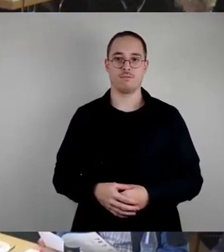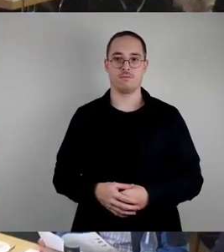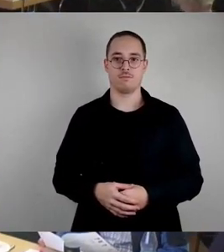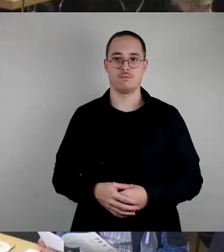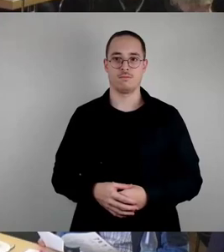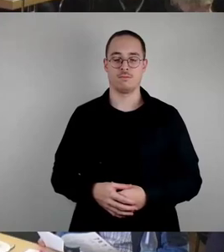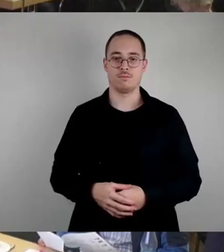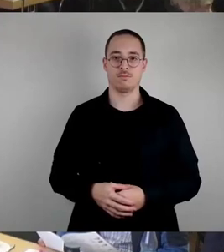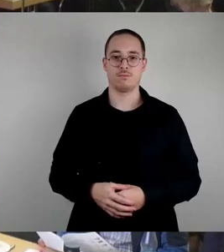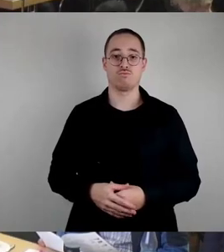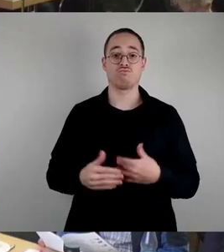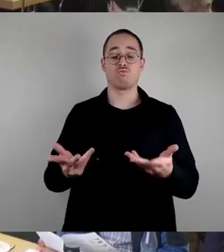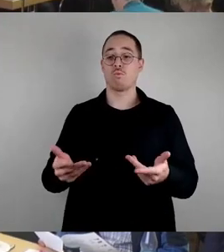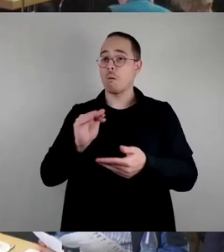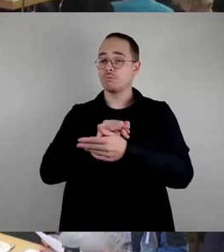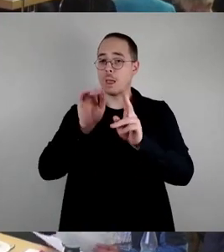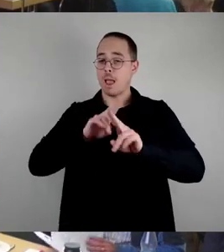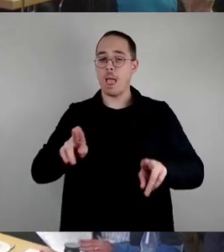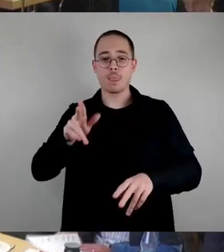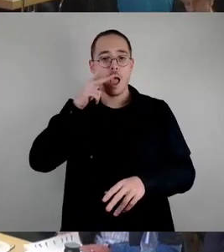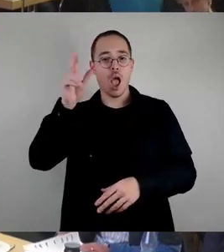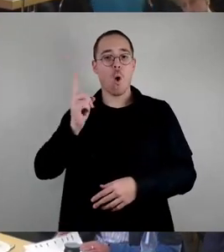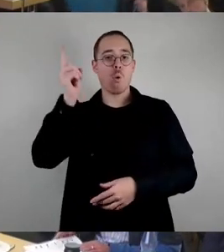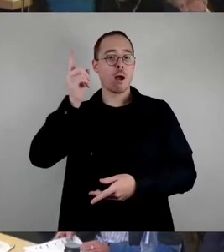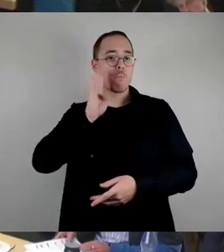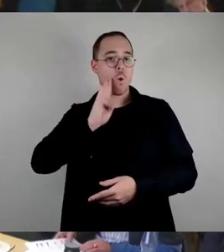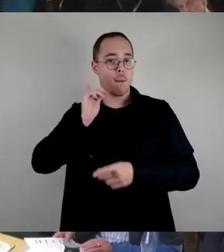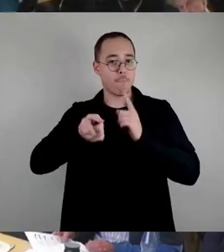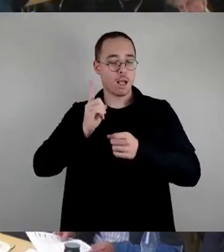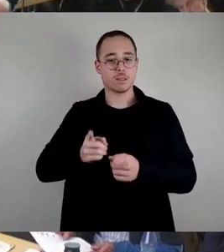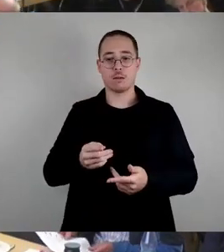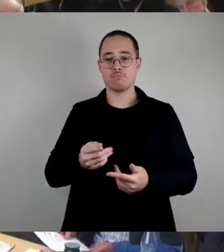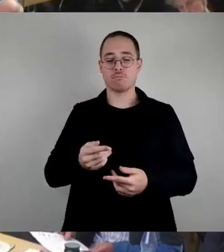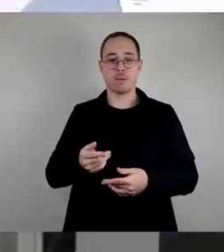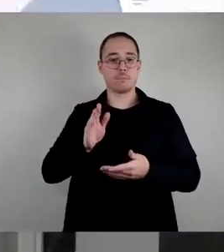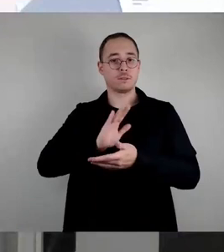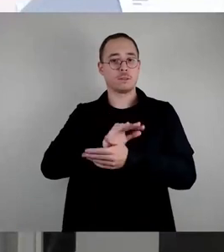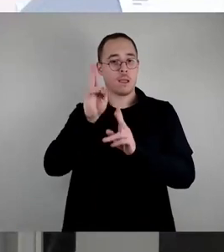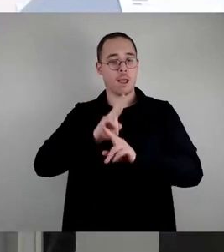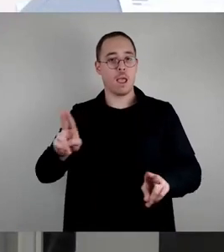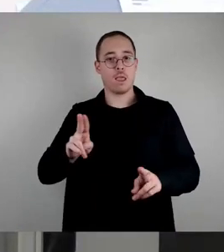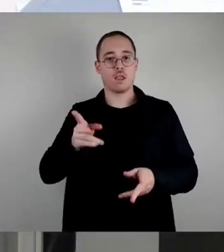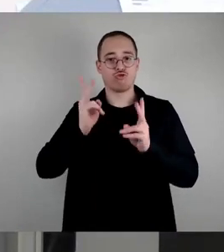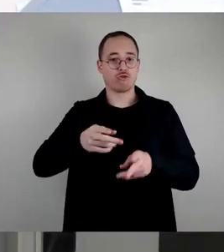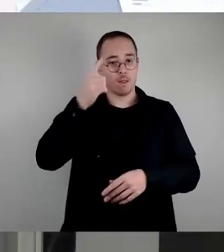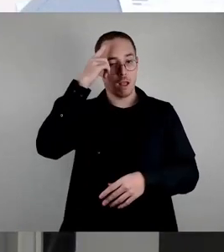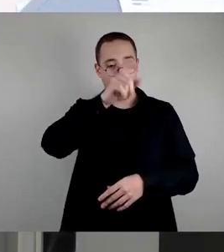Ja, sehr geehrter Herr Oberbürgermeister, sehr geehrter Stadtrat, liebe Mitbürgerinnen und Mitbürger.